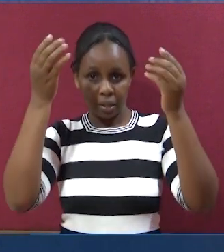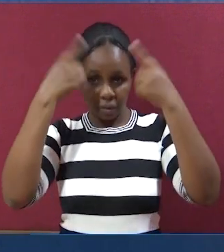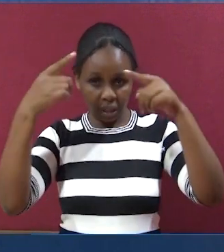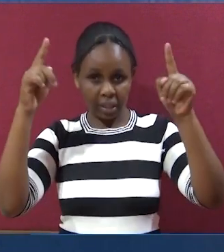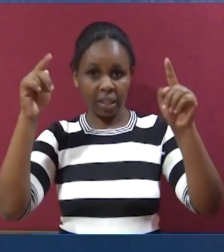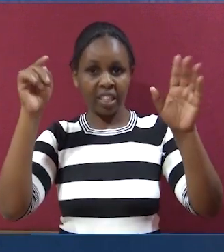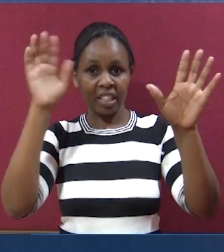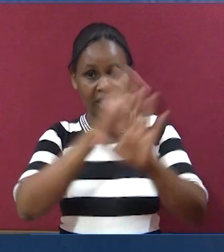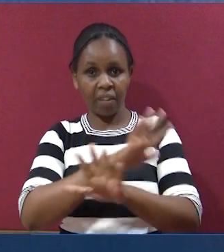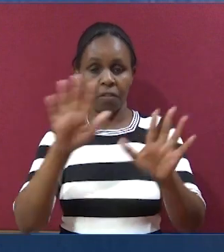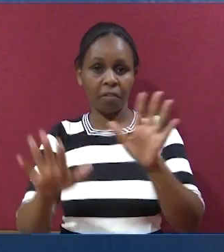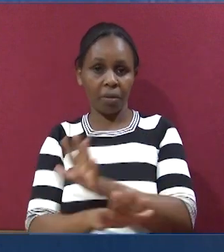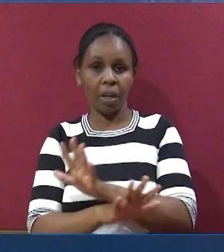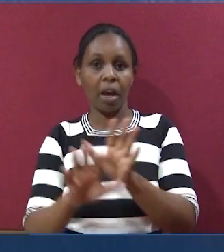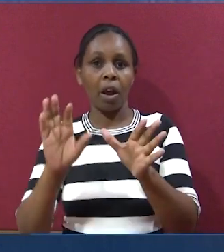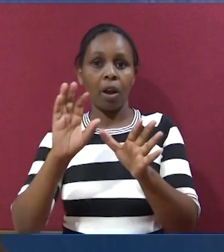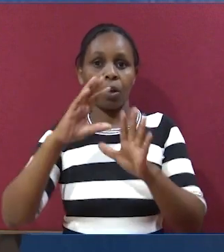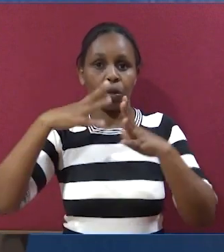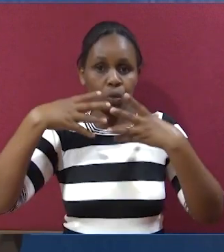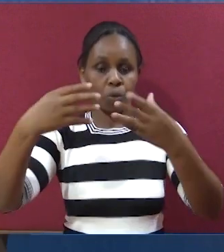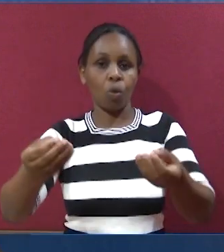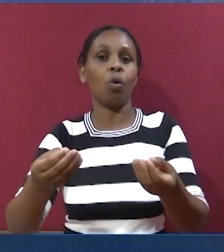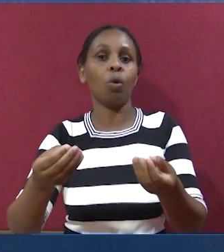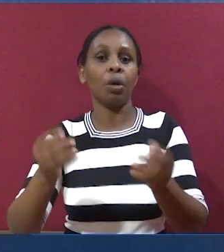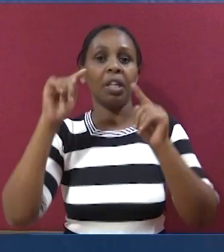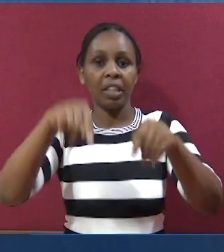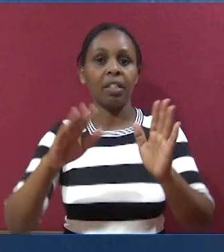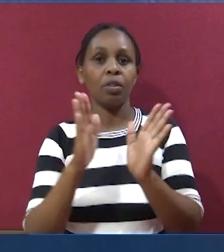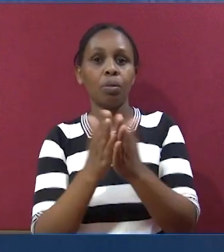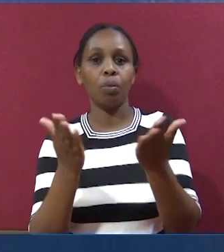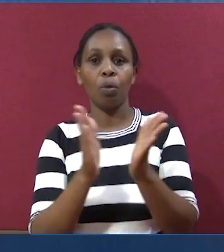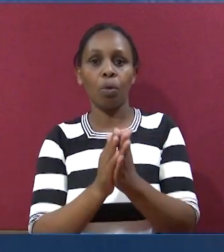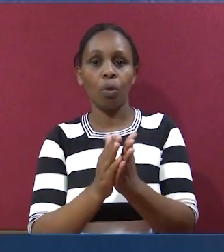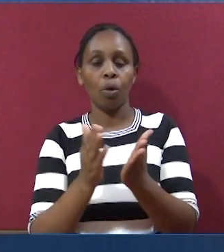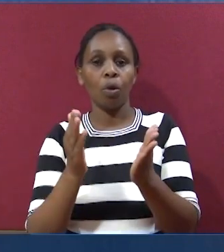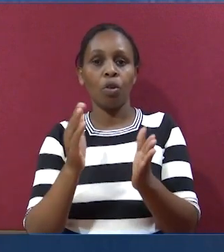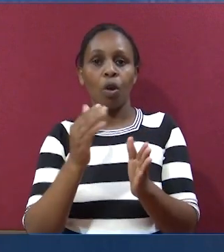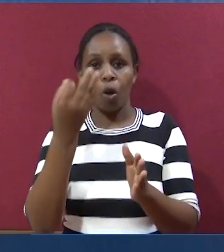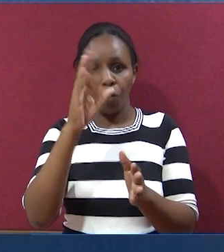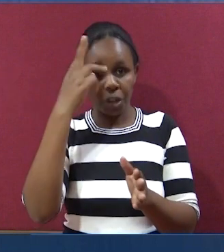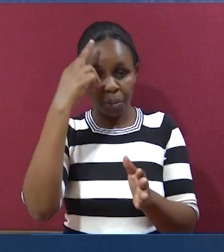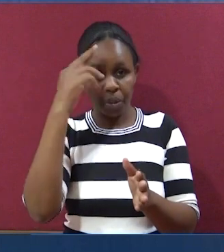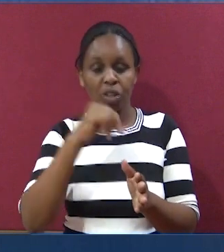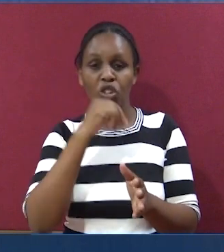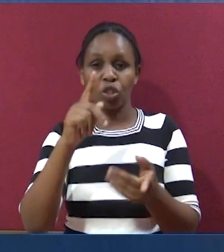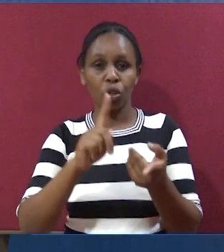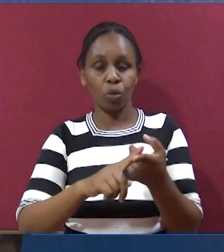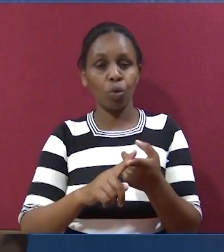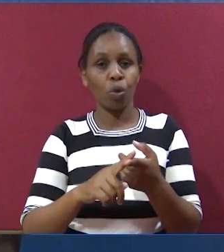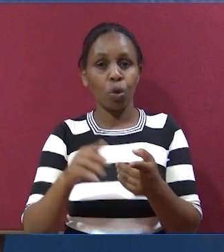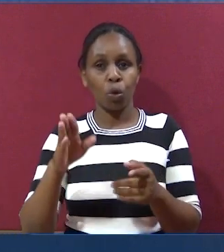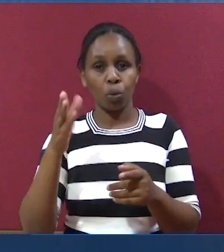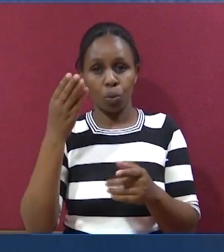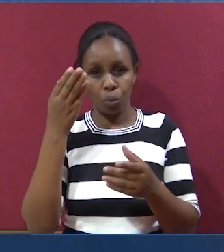kufanikiwa, na sana akila uendako. Kitabu hiki, chatorati, kisiondoke, kinyuani mwako, bali,